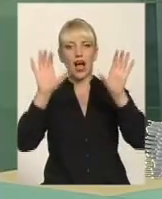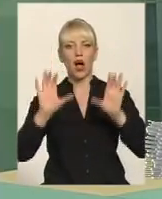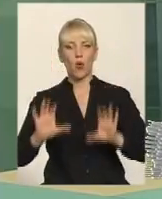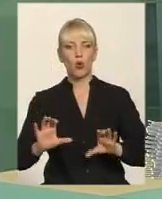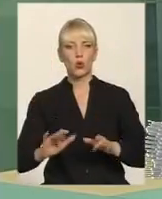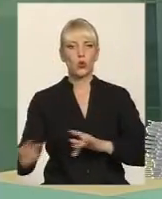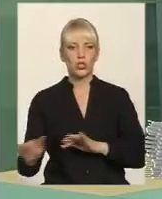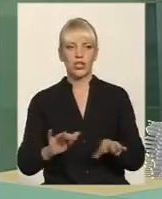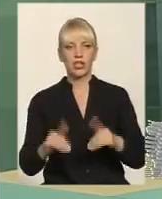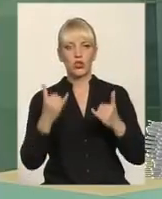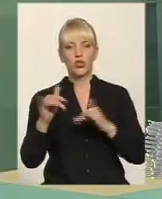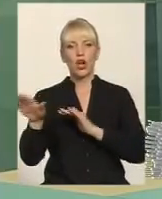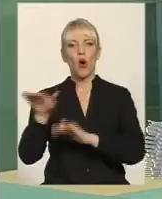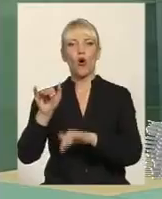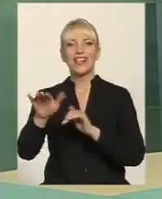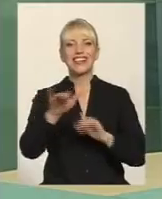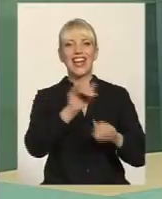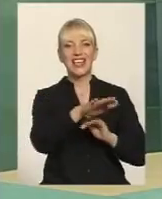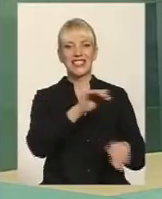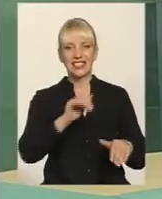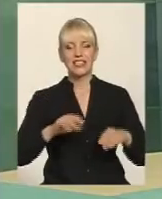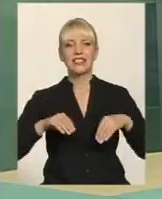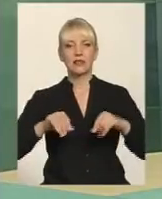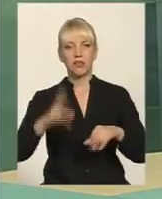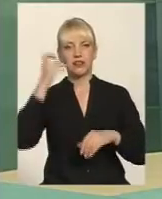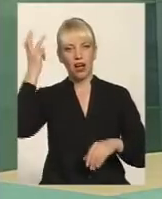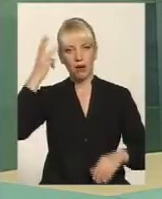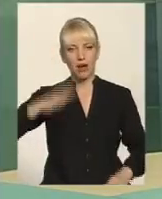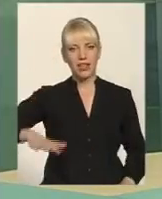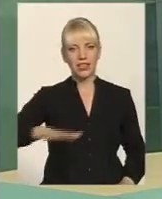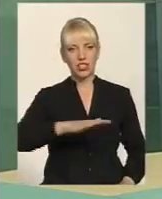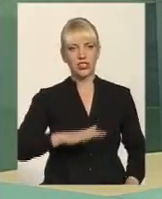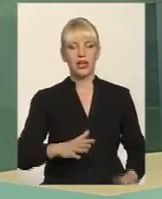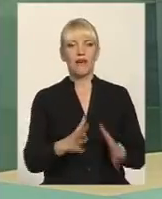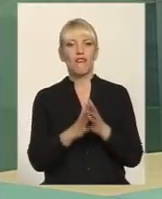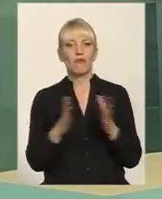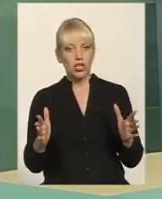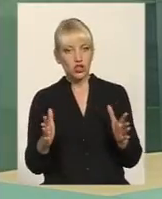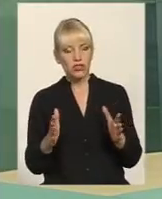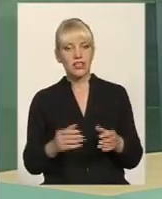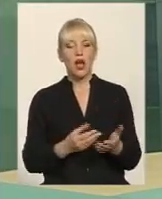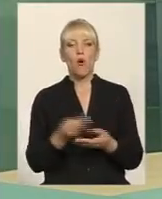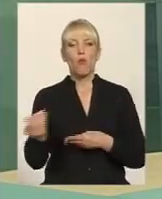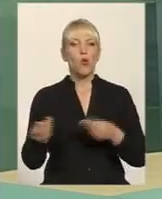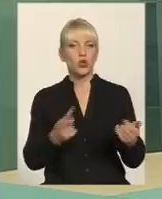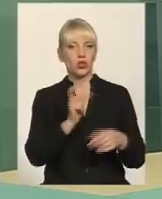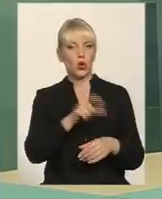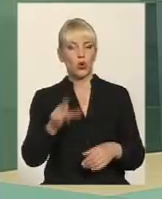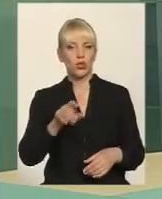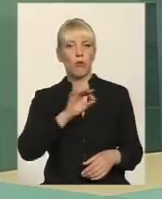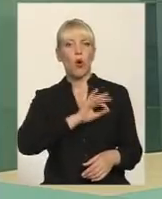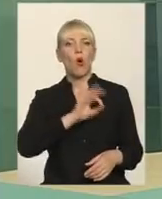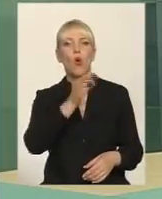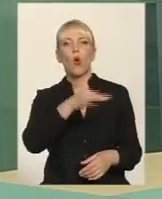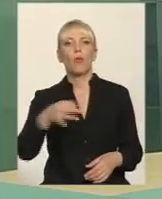Сьогодні орендарі землі на Хмельниччині в переважній більшості копійки виплочують людям, мало того, експлуатують